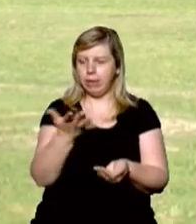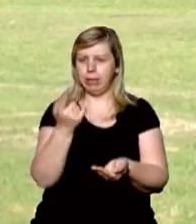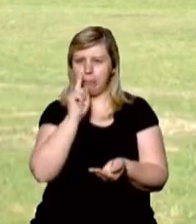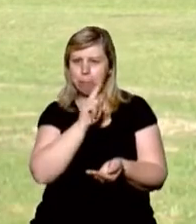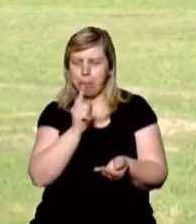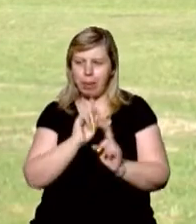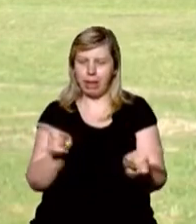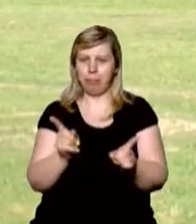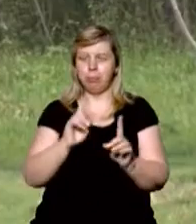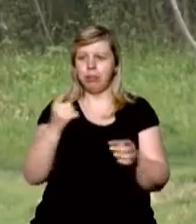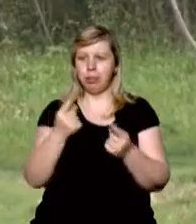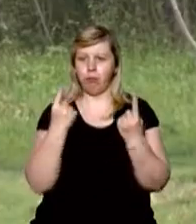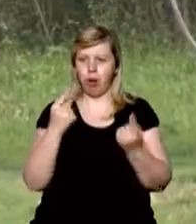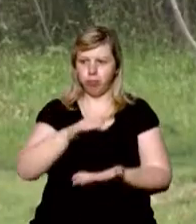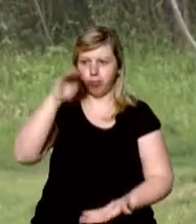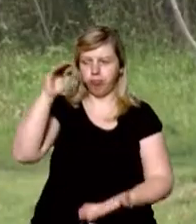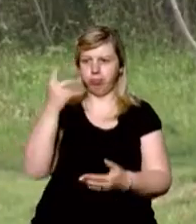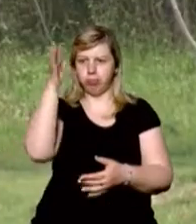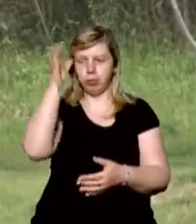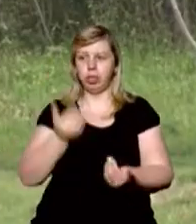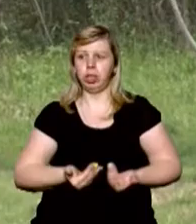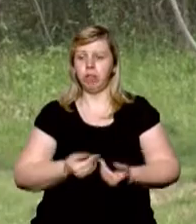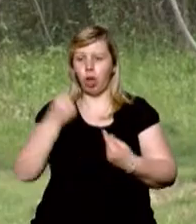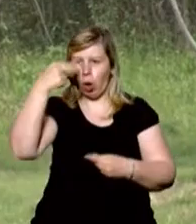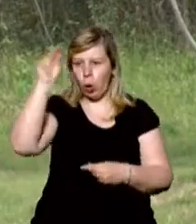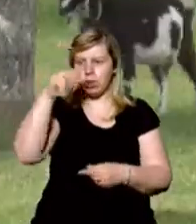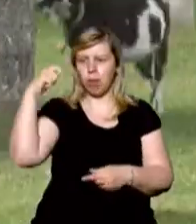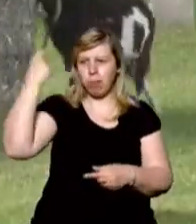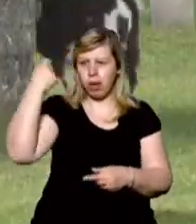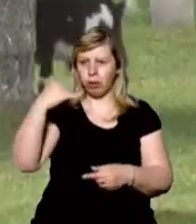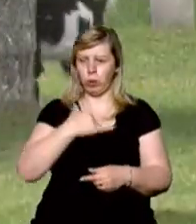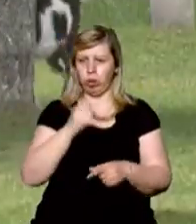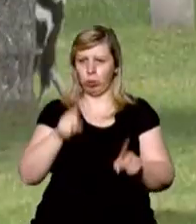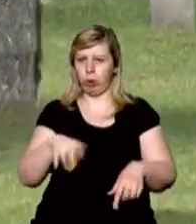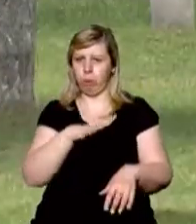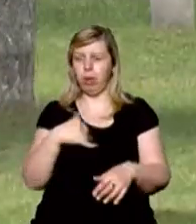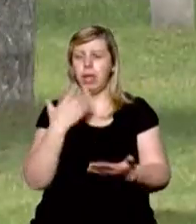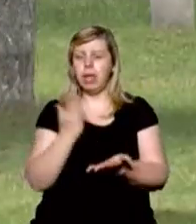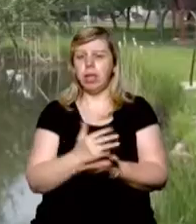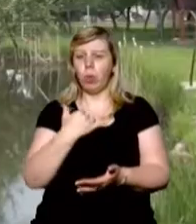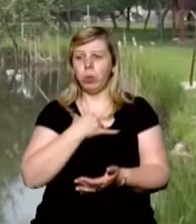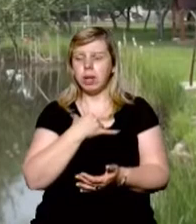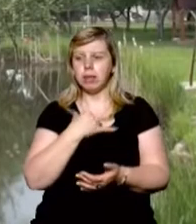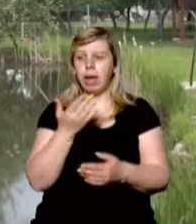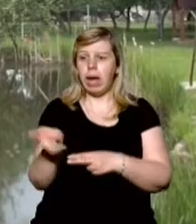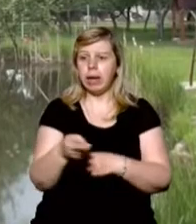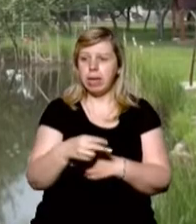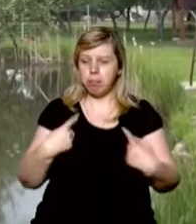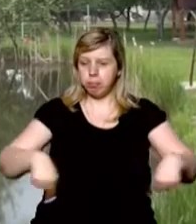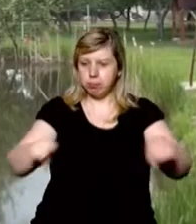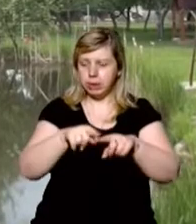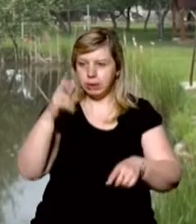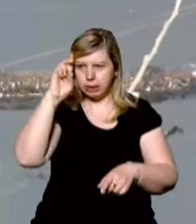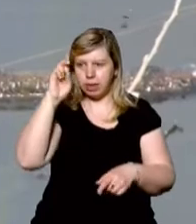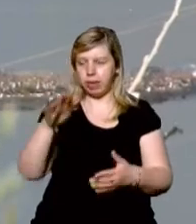мініатюрки, і крупні. І кози, і барани в нас тут були, є в нас рибне царство.